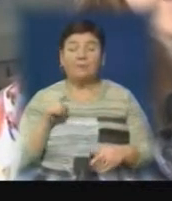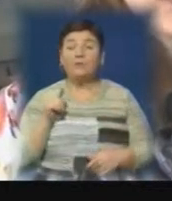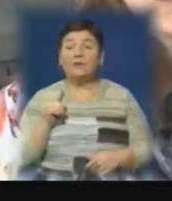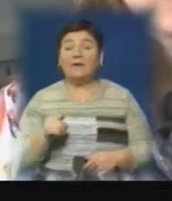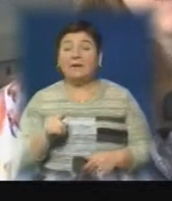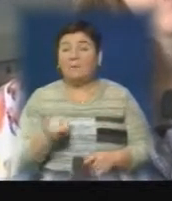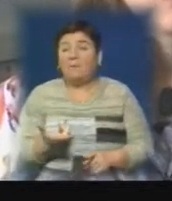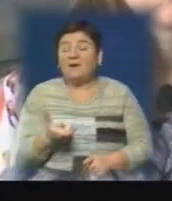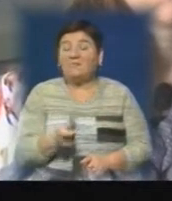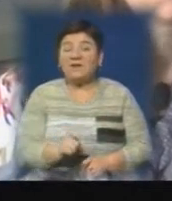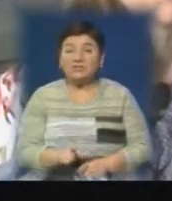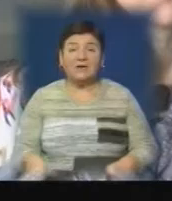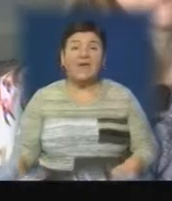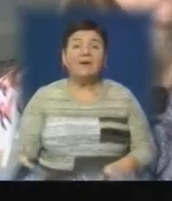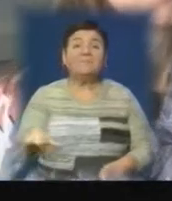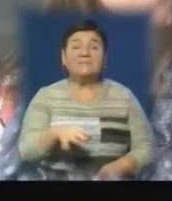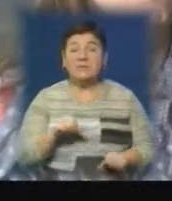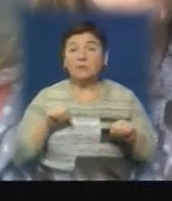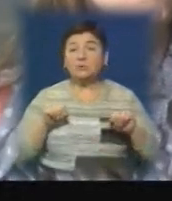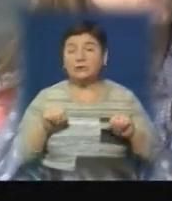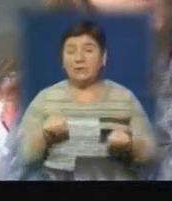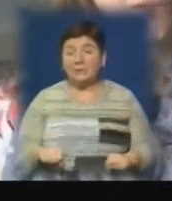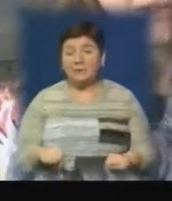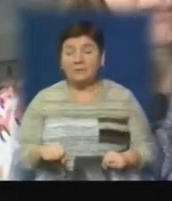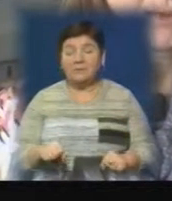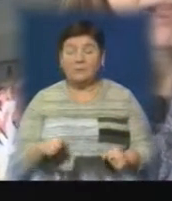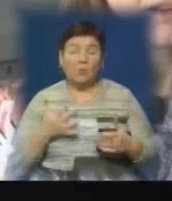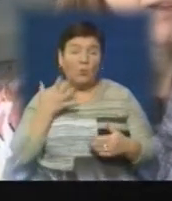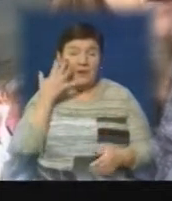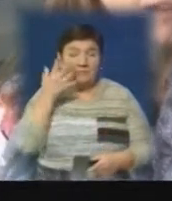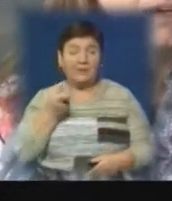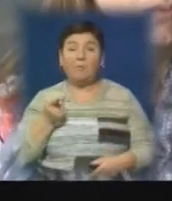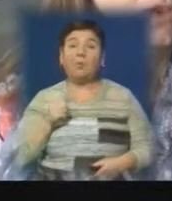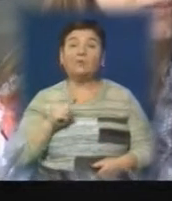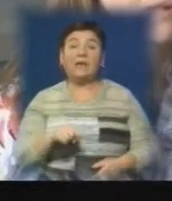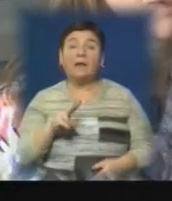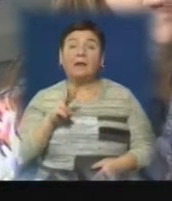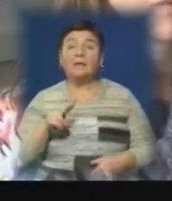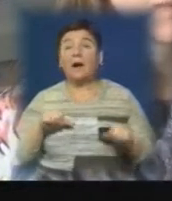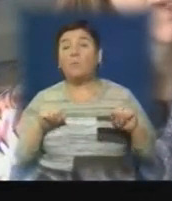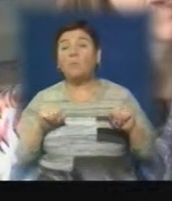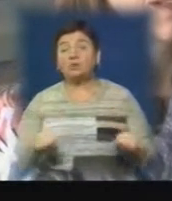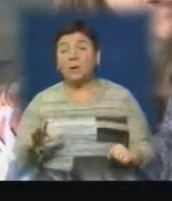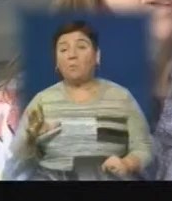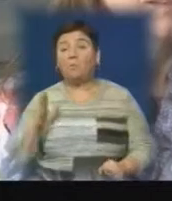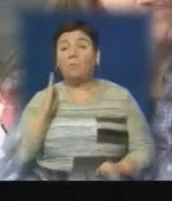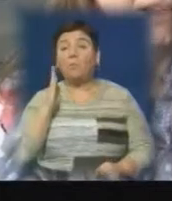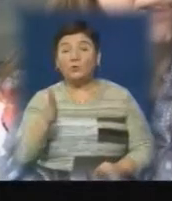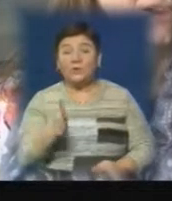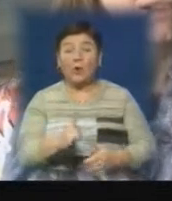перевершили всі мої можливі навіть уявлення про те, як може бути організований